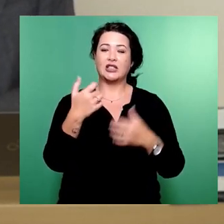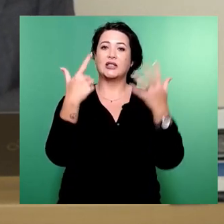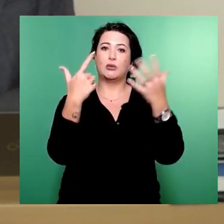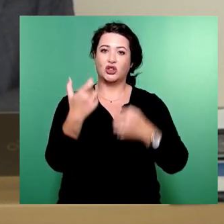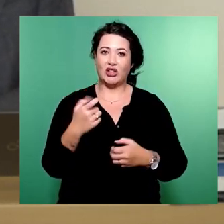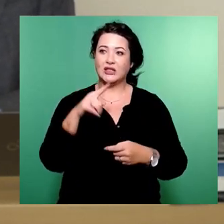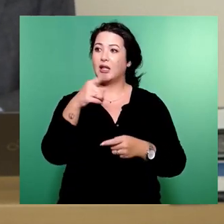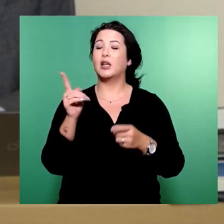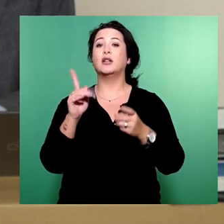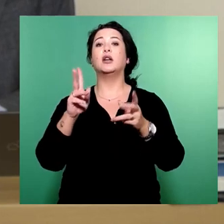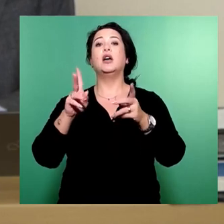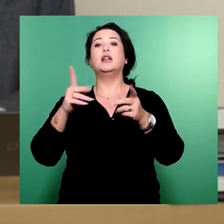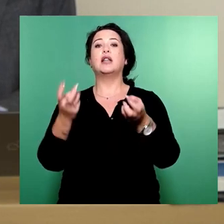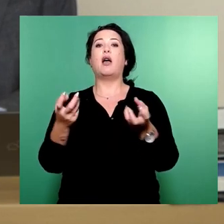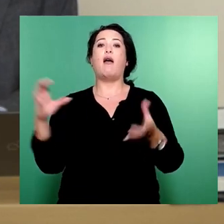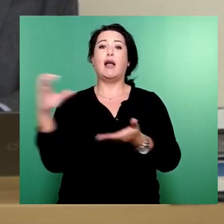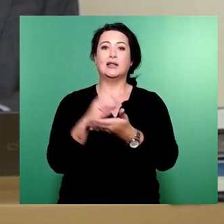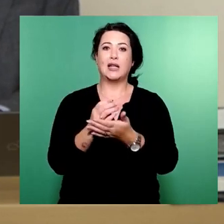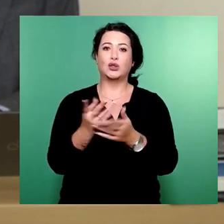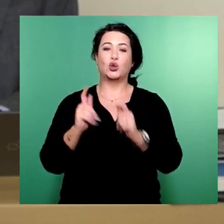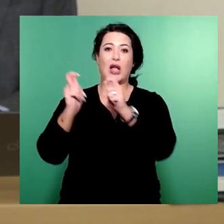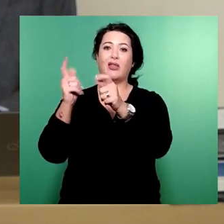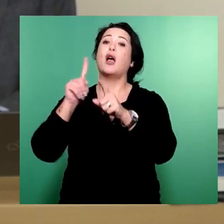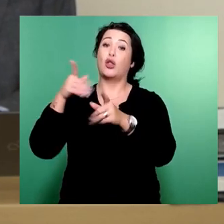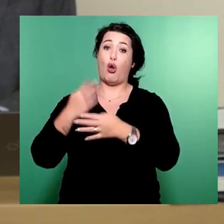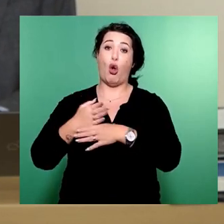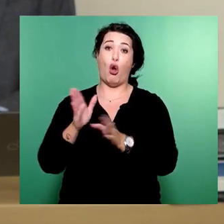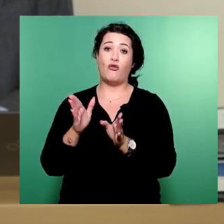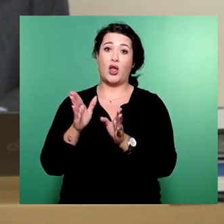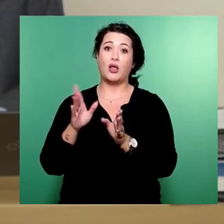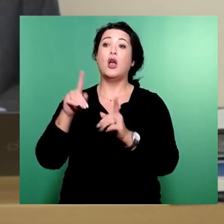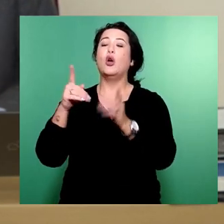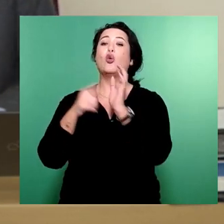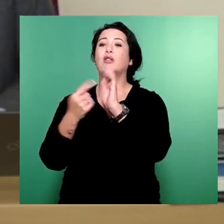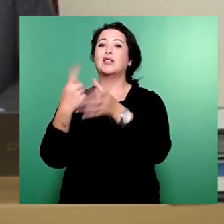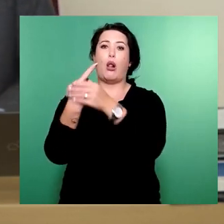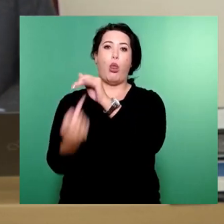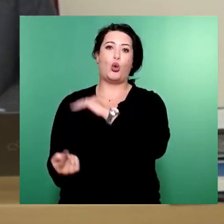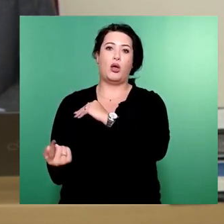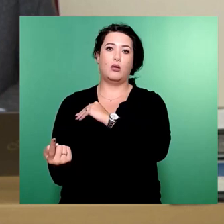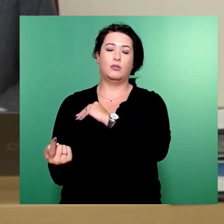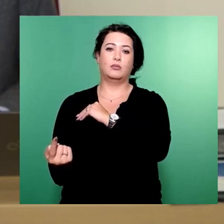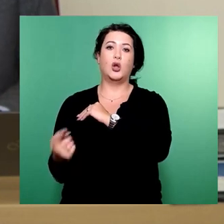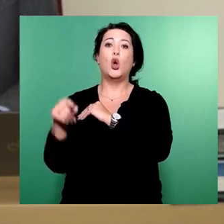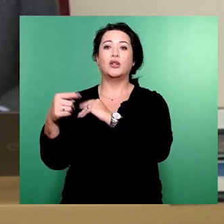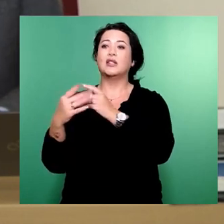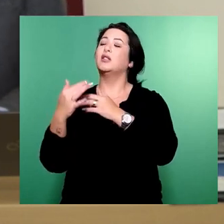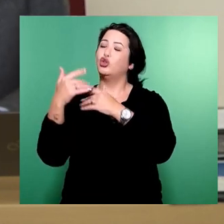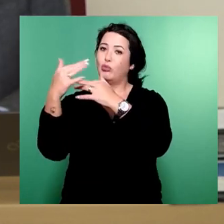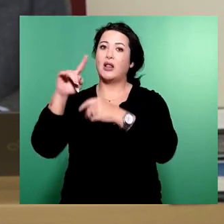Ersetzungsantrag offen. Da entsteht eine Deckungslücke, die muss dann in der Folge geklärt werden.